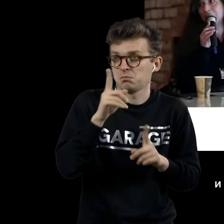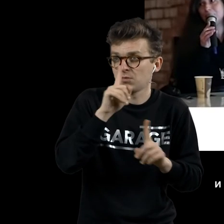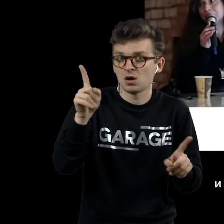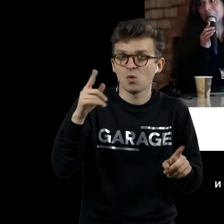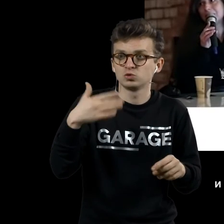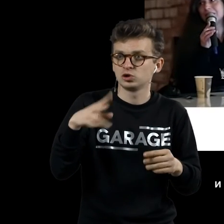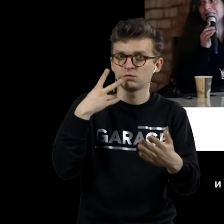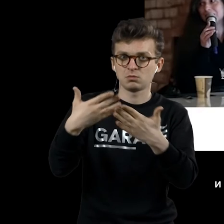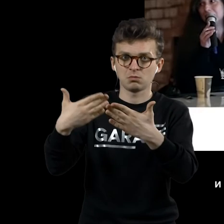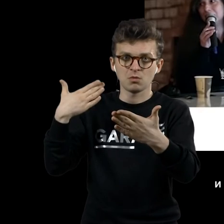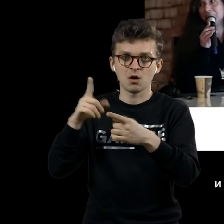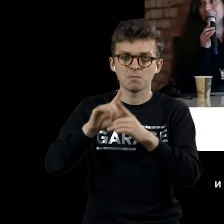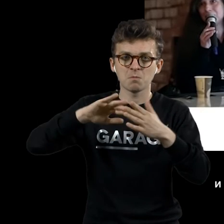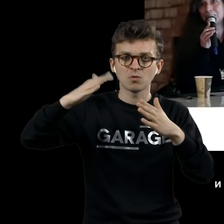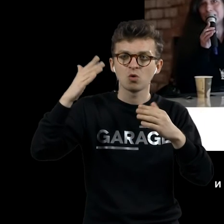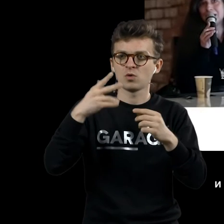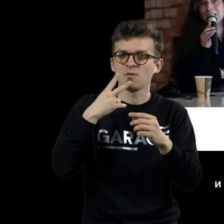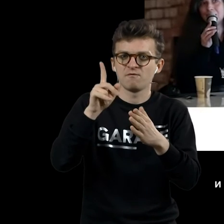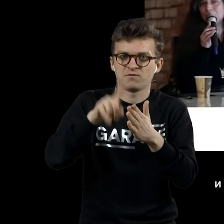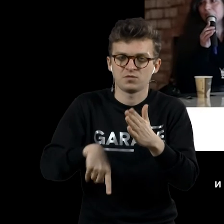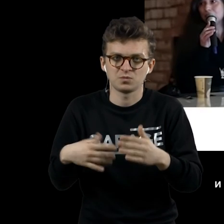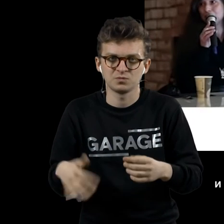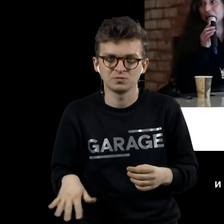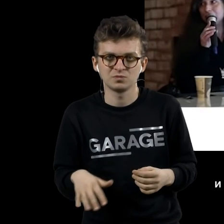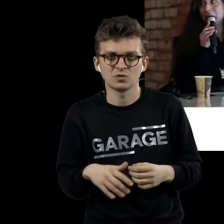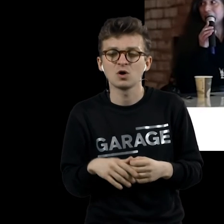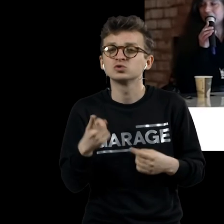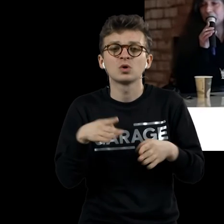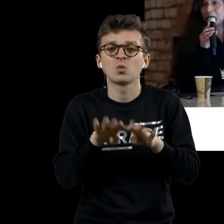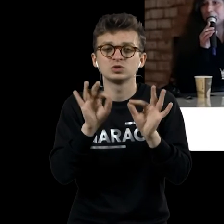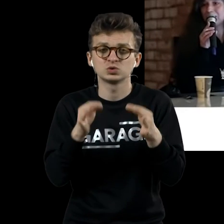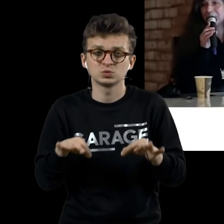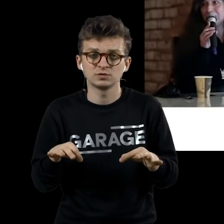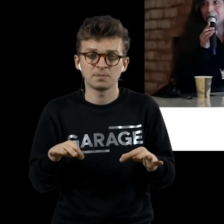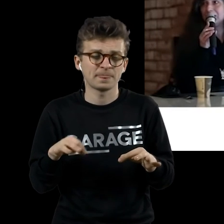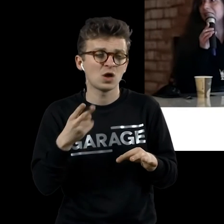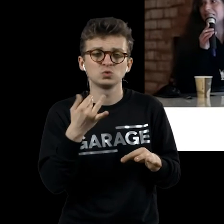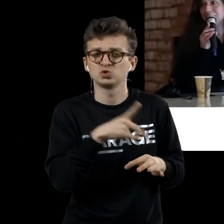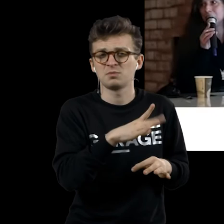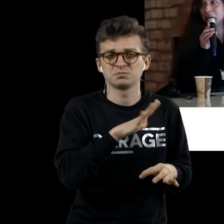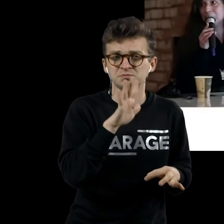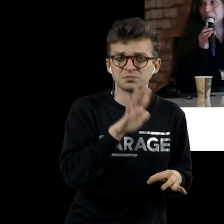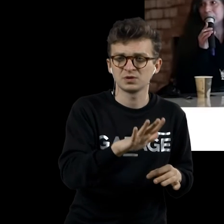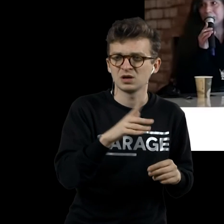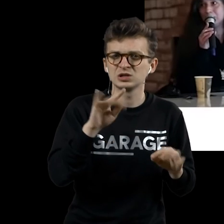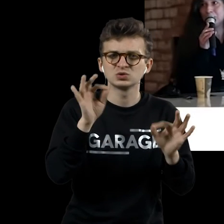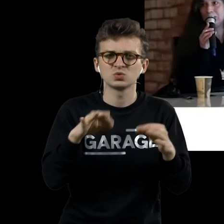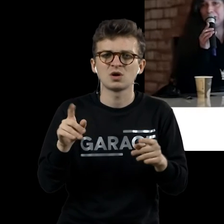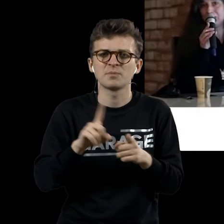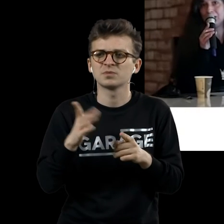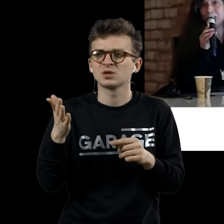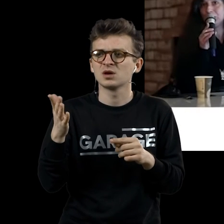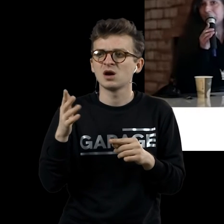становится объемным и становится движущимся. Что такое искусство? Дюшан презирал ретинальное искусство, искусство,